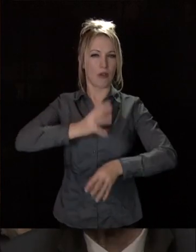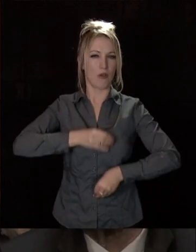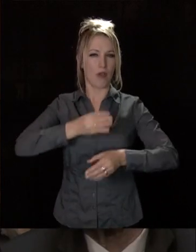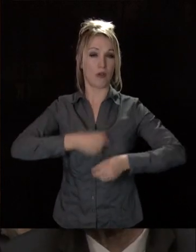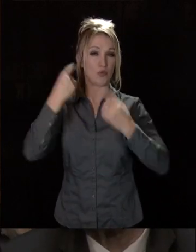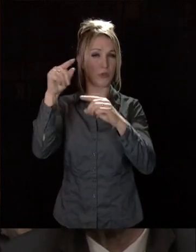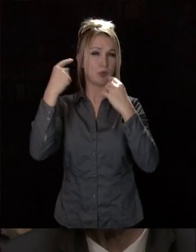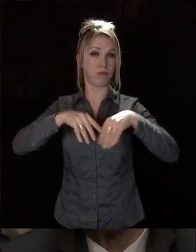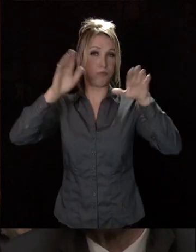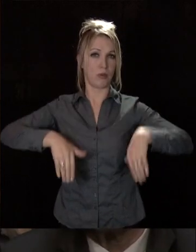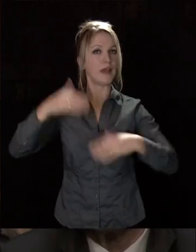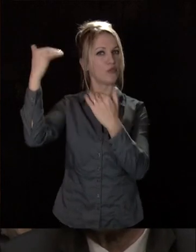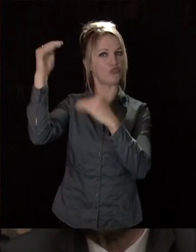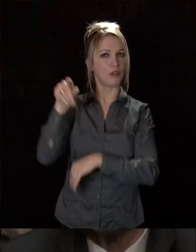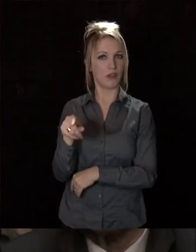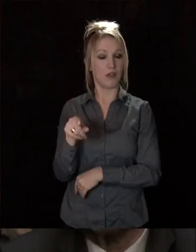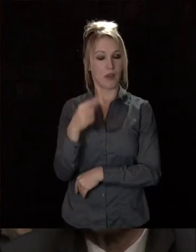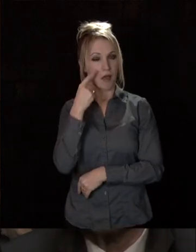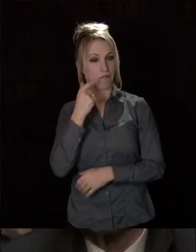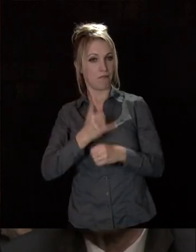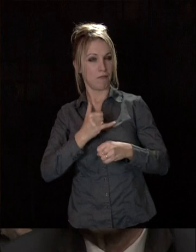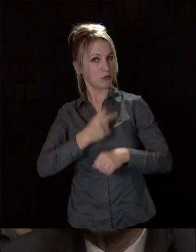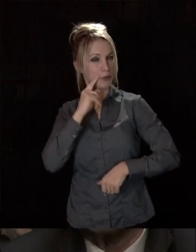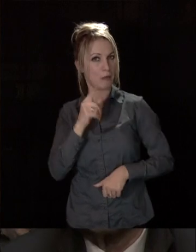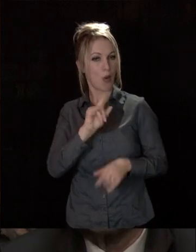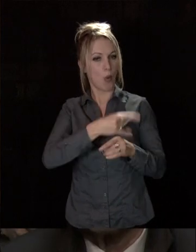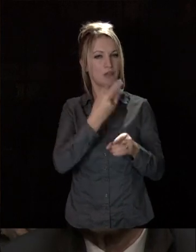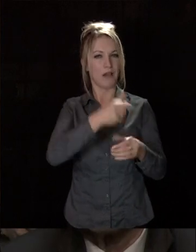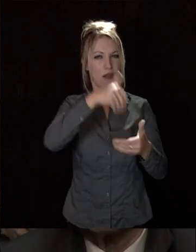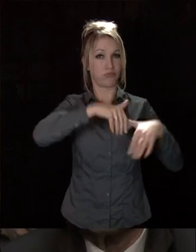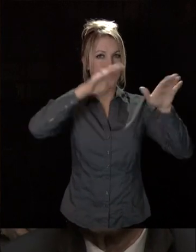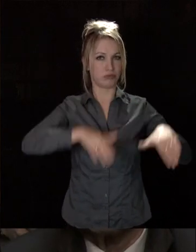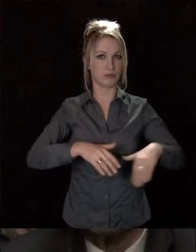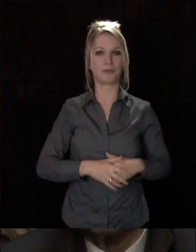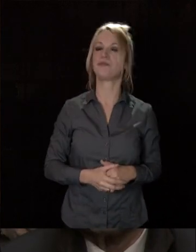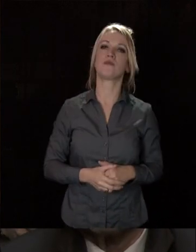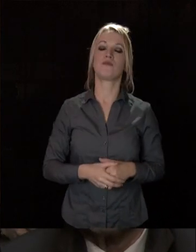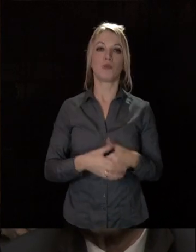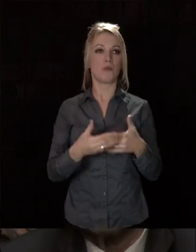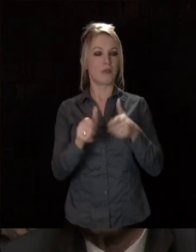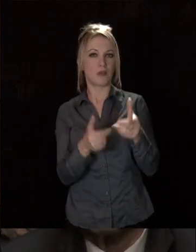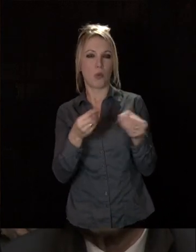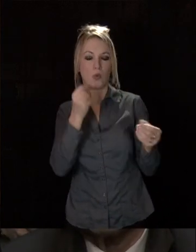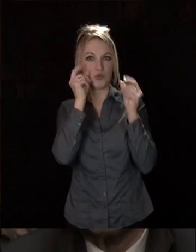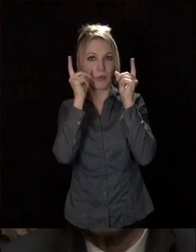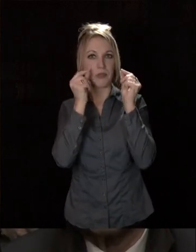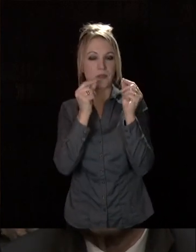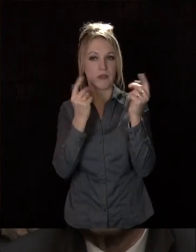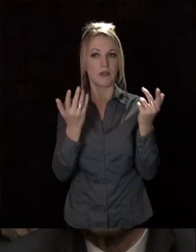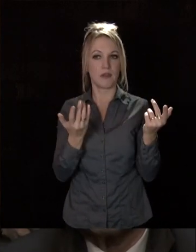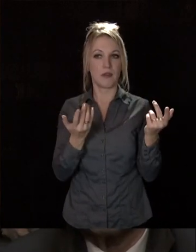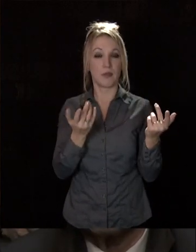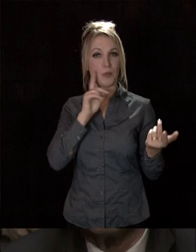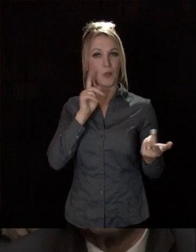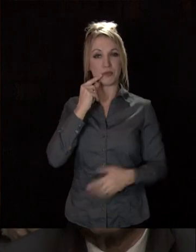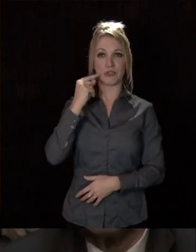touristes étrangers, on ne le croirait pas, dans ces hôtels. Beaucoup sont étonnés ou seront étonnés d'apprendre que